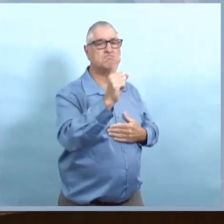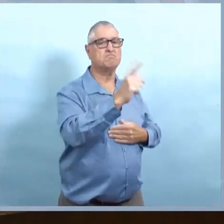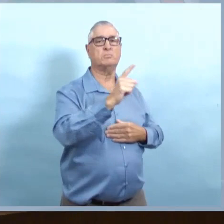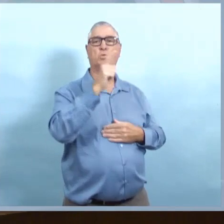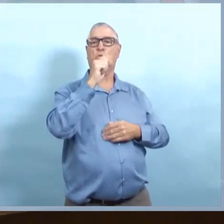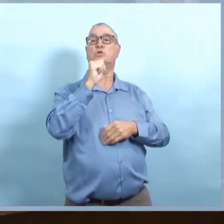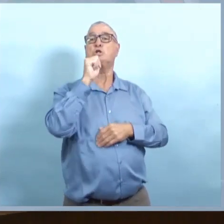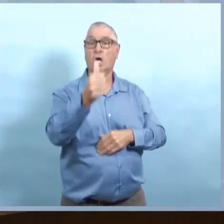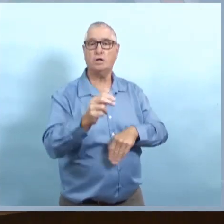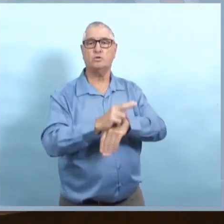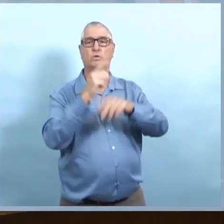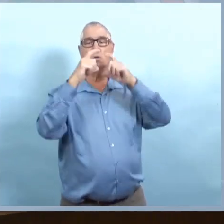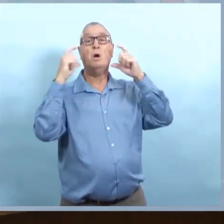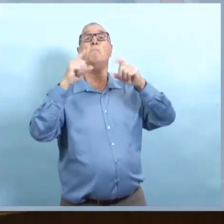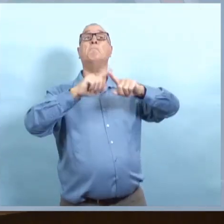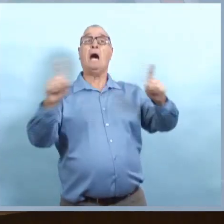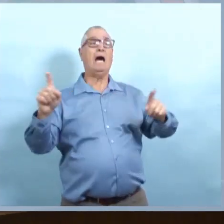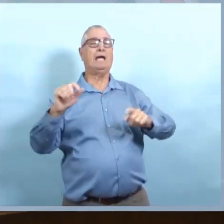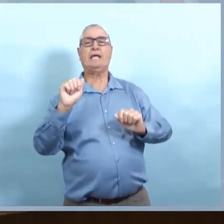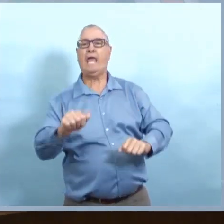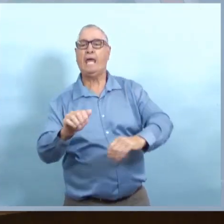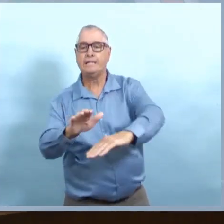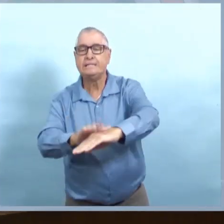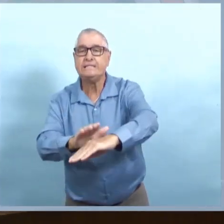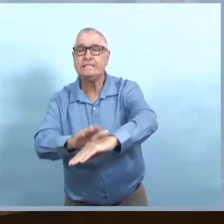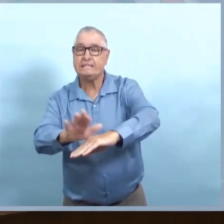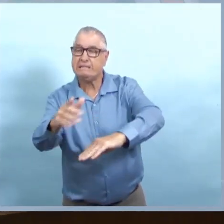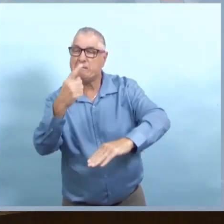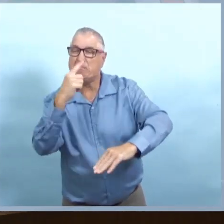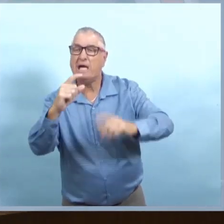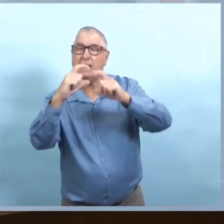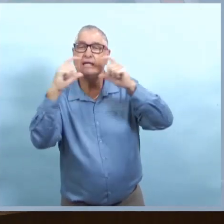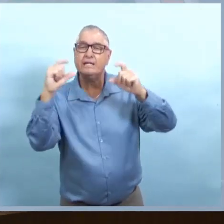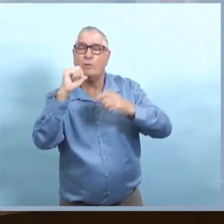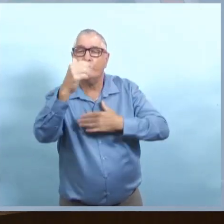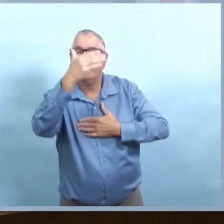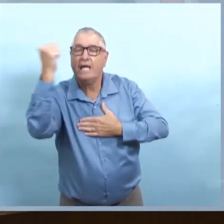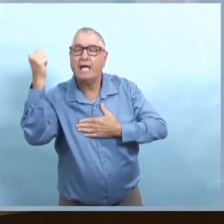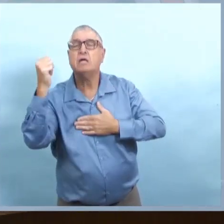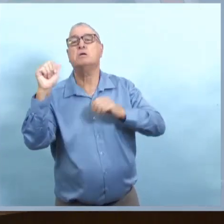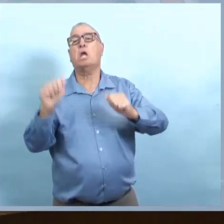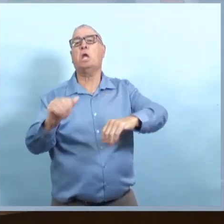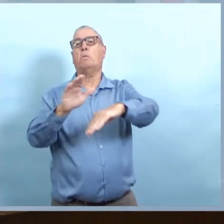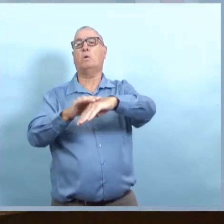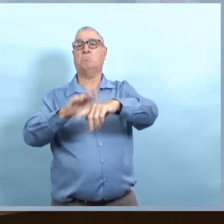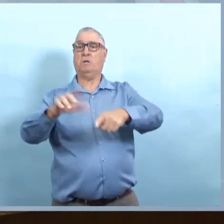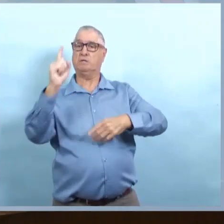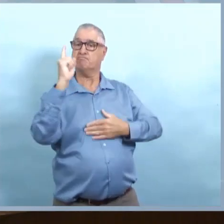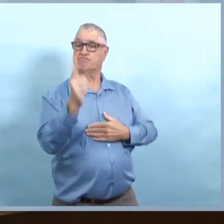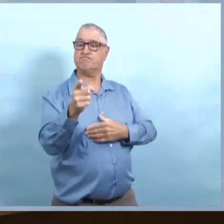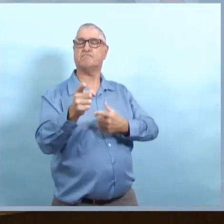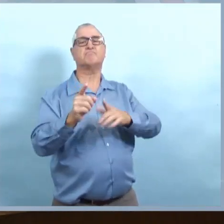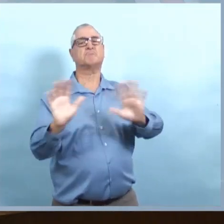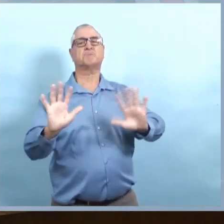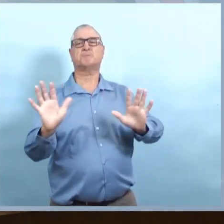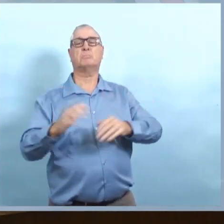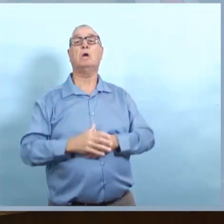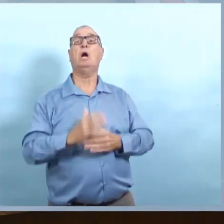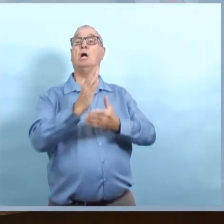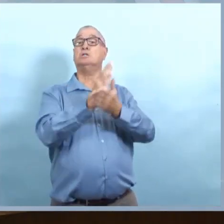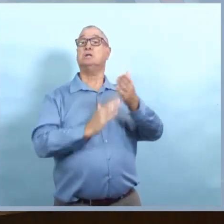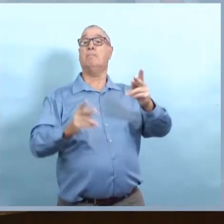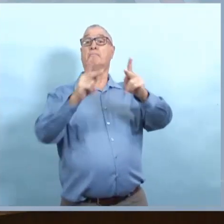Donc, selon les ordres, les établissements privés ne sont pas chargés d'appliquer le port du masque. Ils doivent